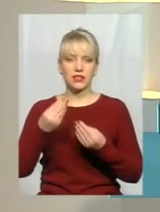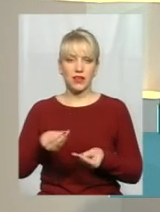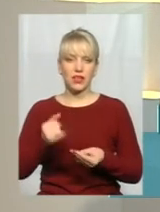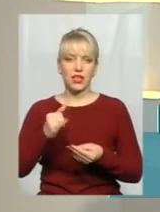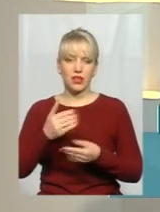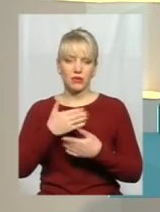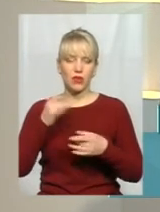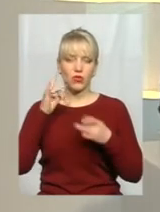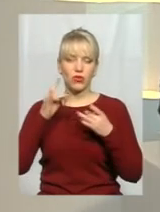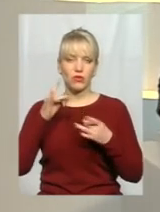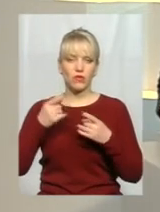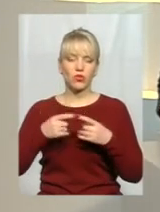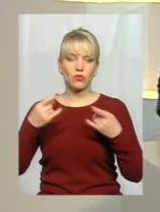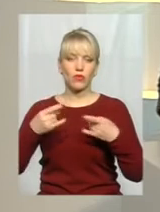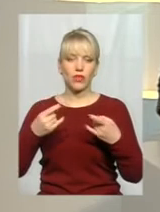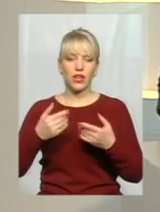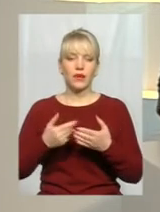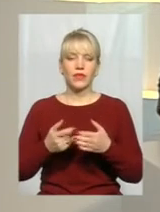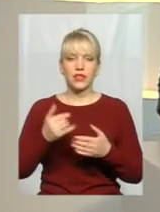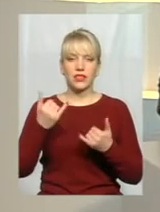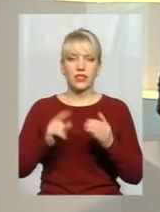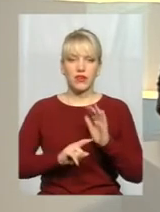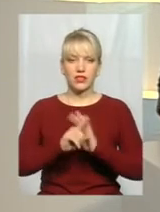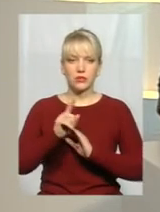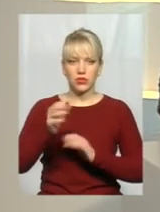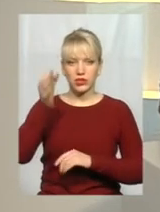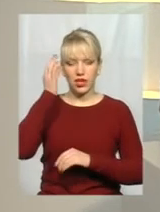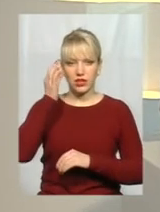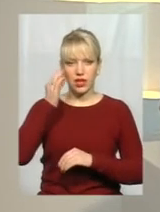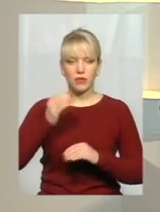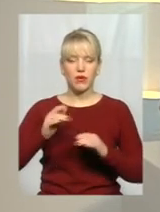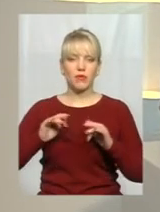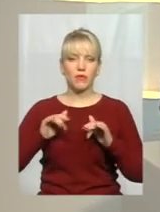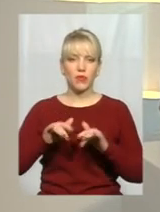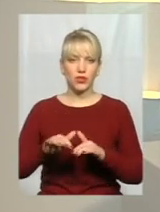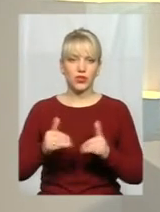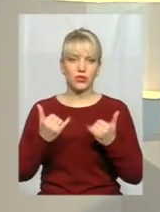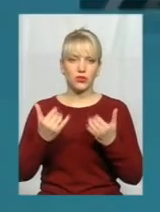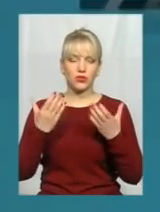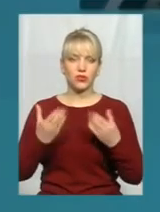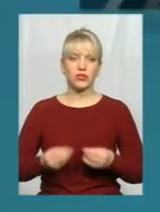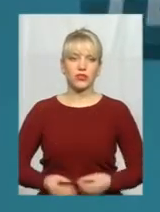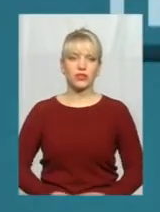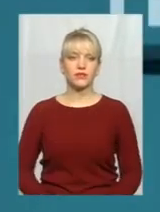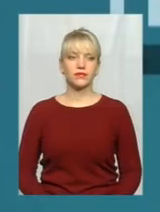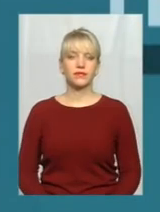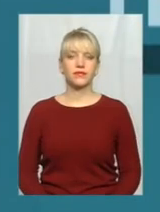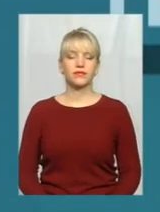тим, як я представлю хто сьогодні в нашій студії, давайте згадаємо хронологію подій сьогоднішньої сесії. Прошу сюжет.